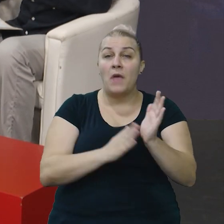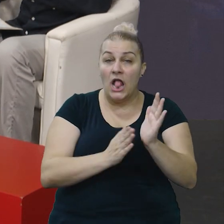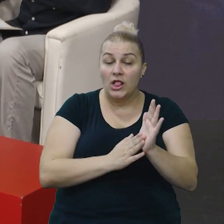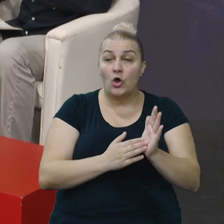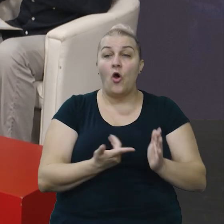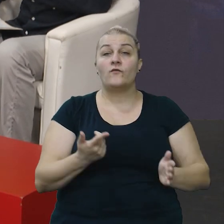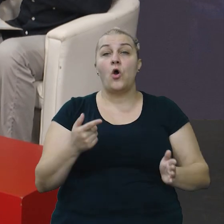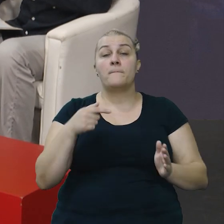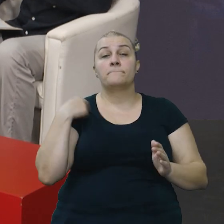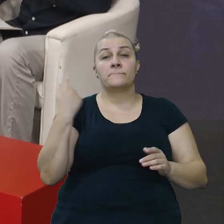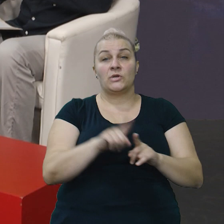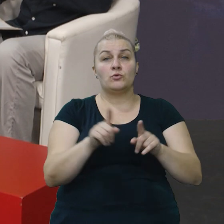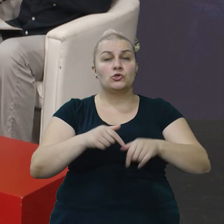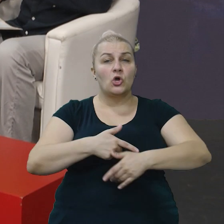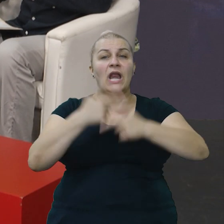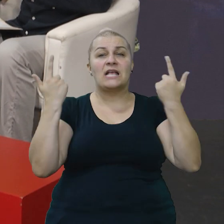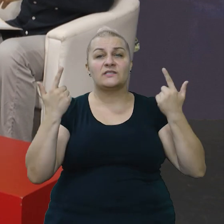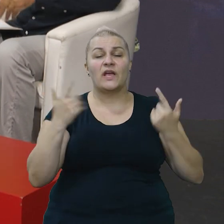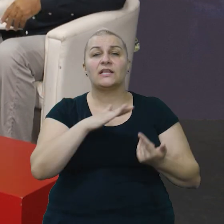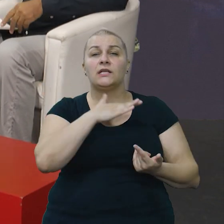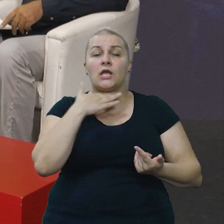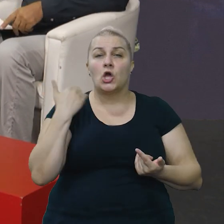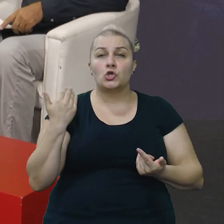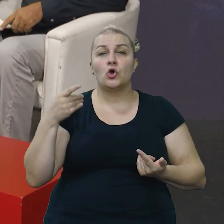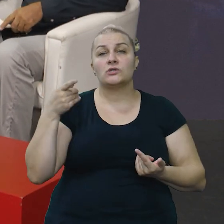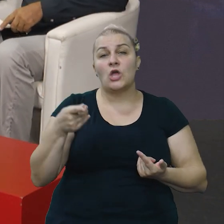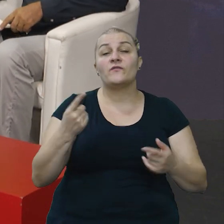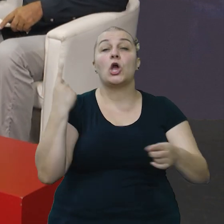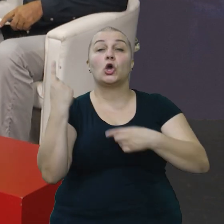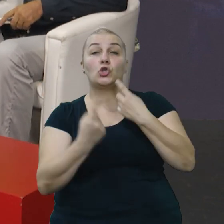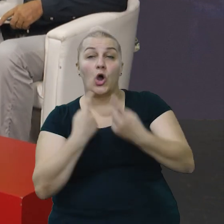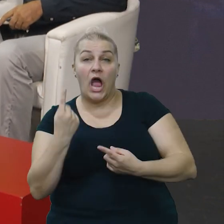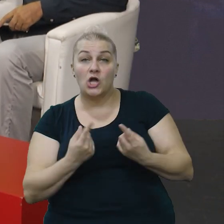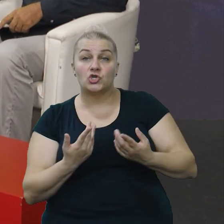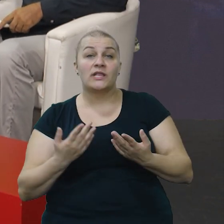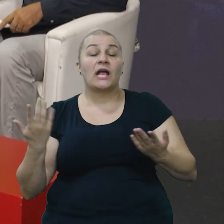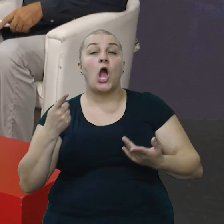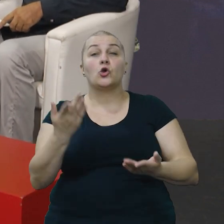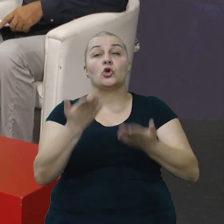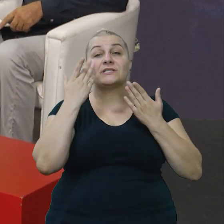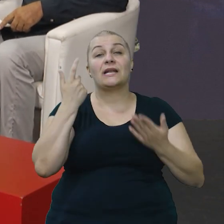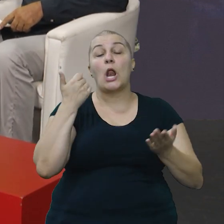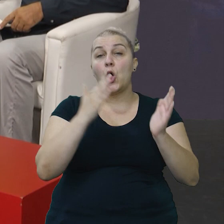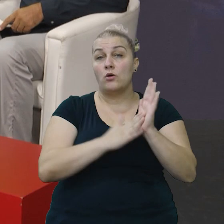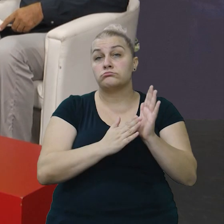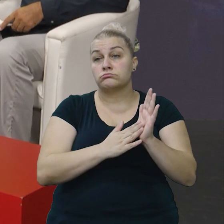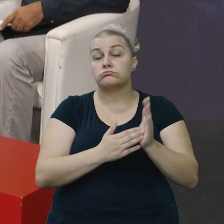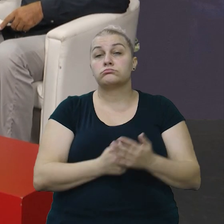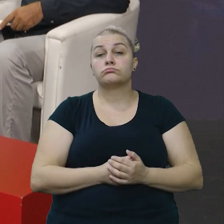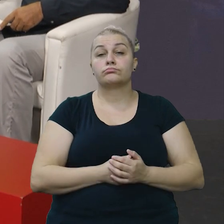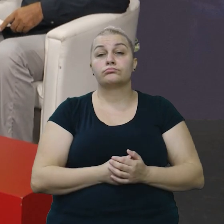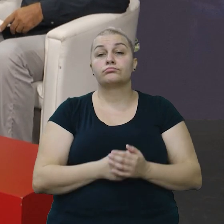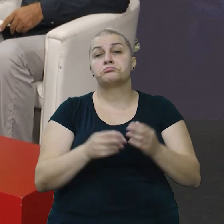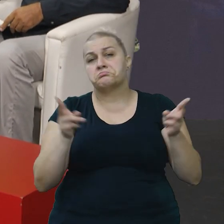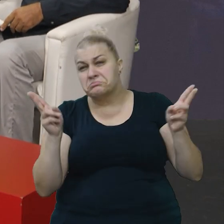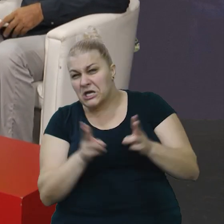emisiju jasno ćemo rasvjetiti dosta tih događanja, kako je to sve izgledalo iz prve ruke, čućem od vas. Ajmo